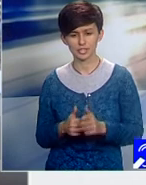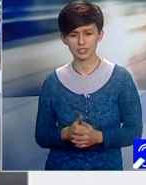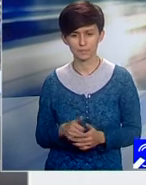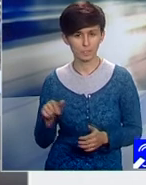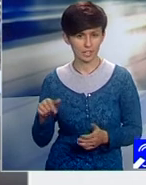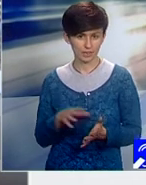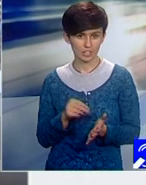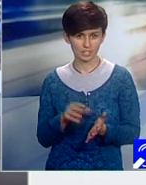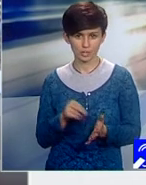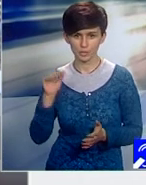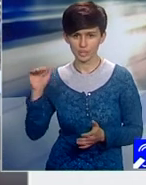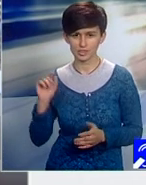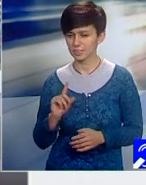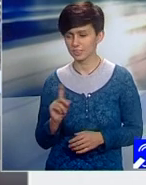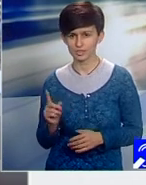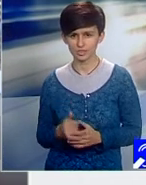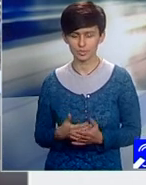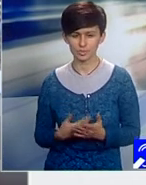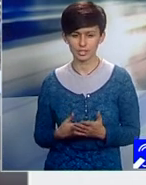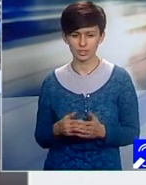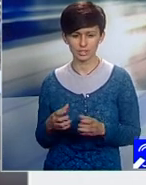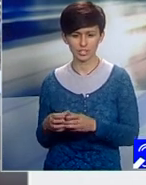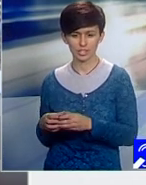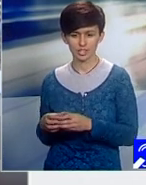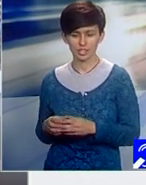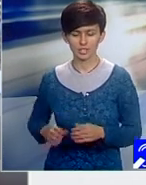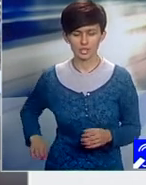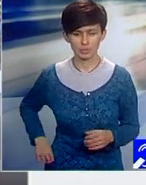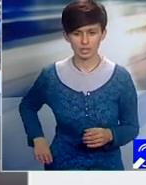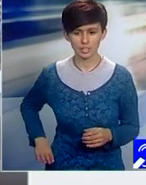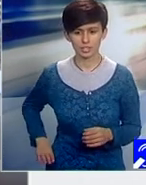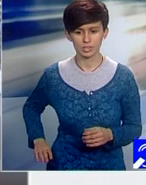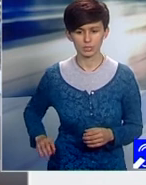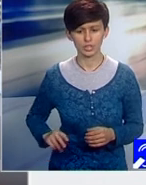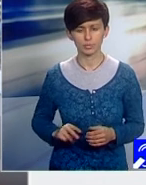vă puneam de echipa de doamne organizate de președinta